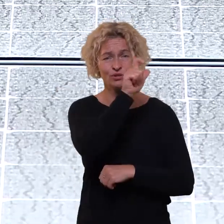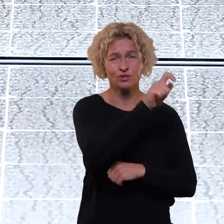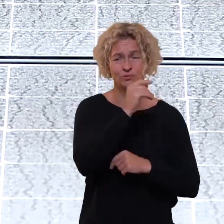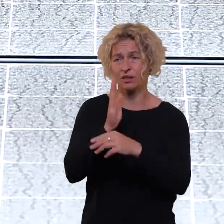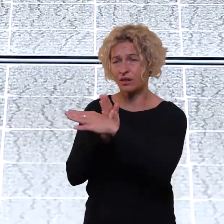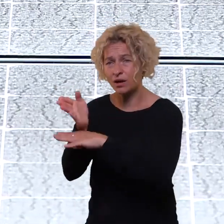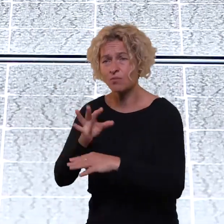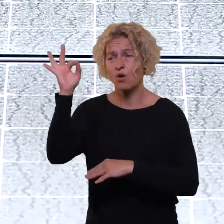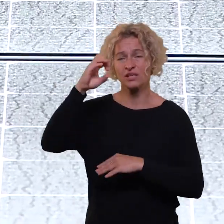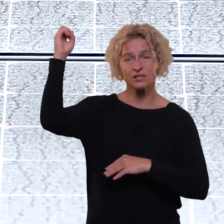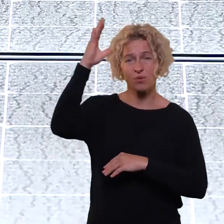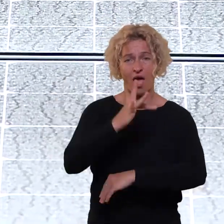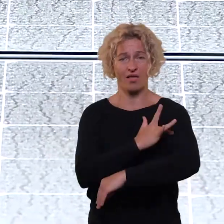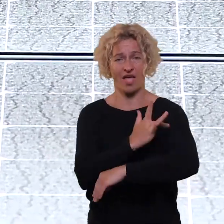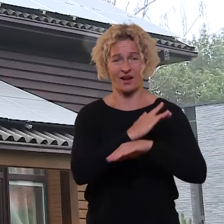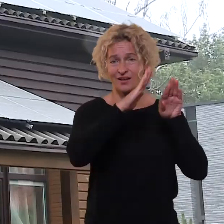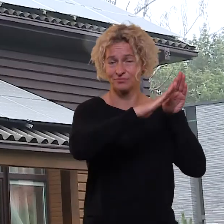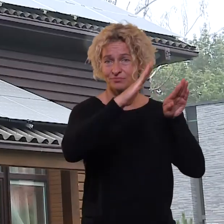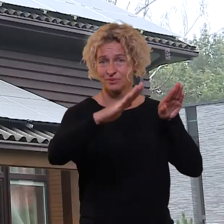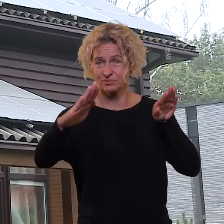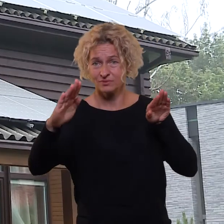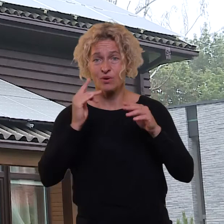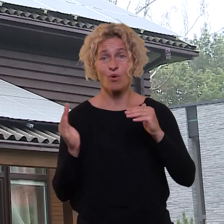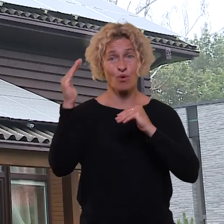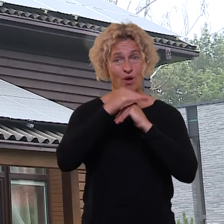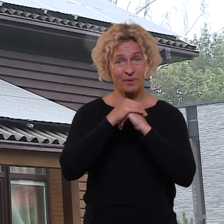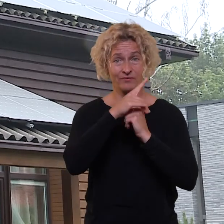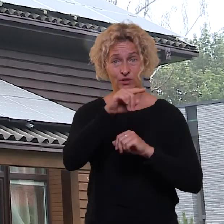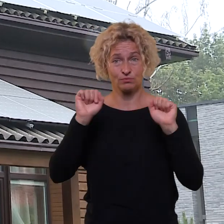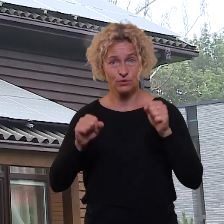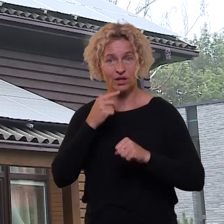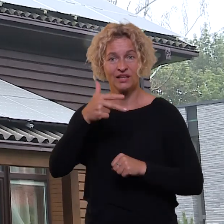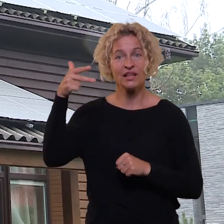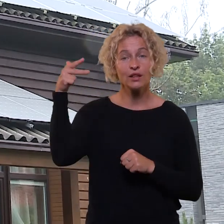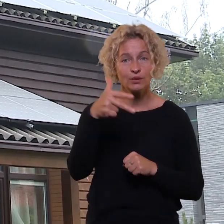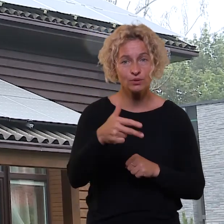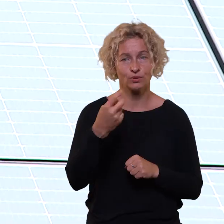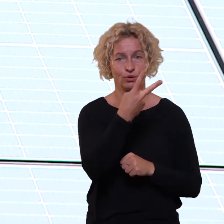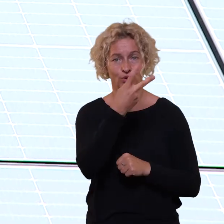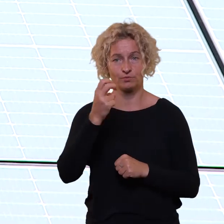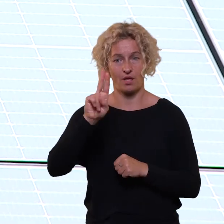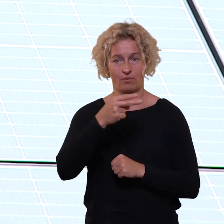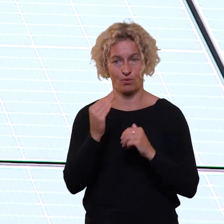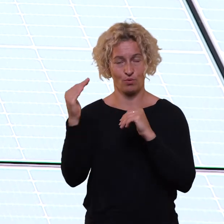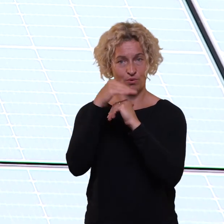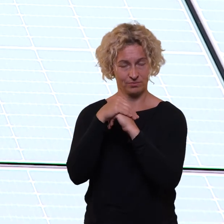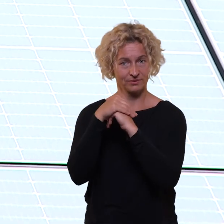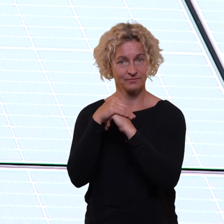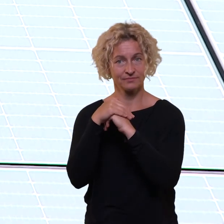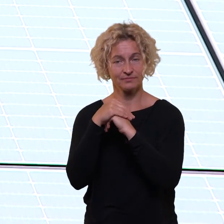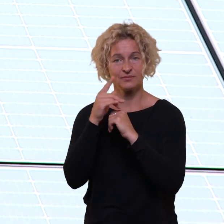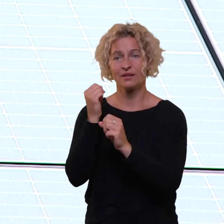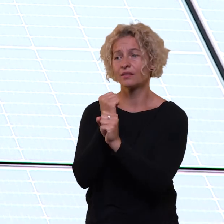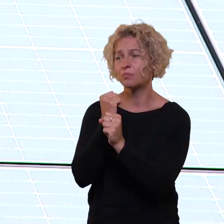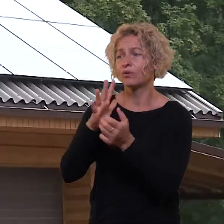kreipiasi dėl Saulės elektrinių įrengimo. Už jas galima gauti ir kompensacijas iki 3 200 eurų. Ką